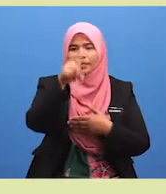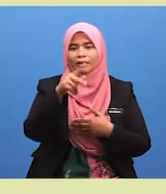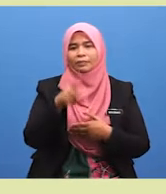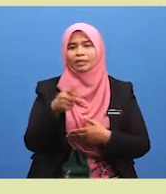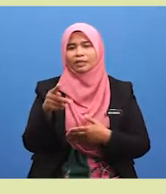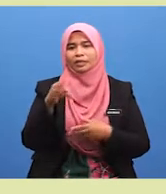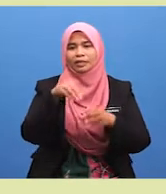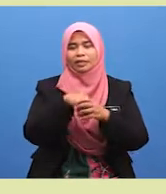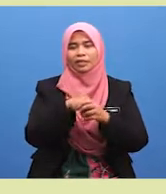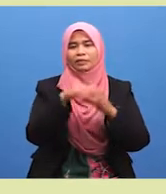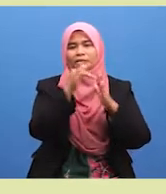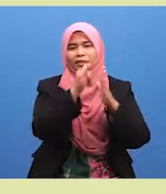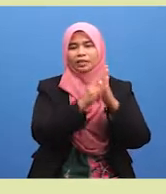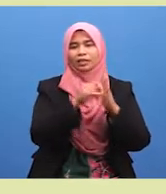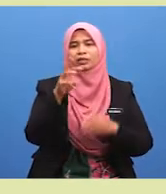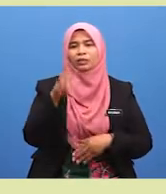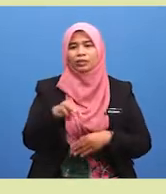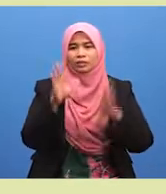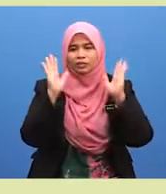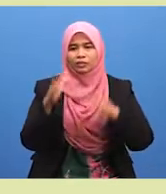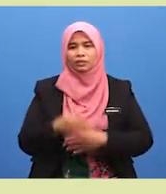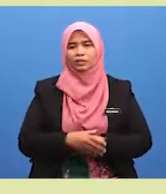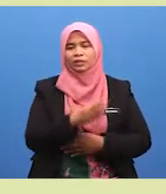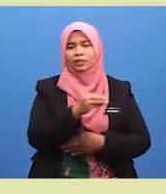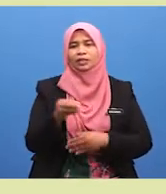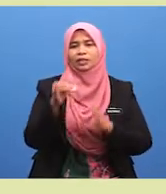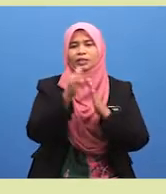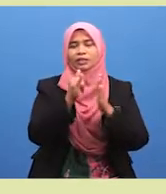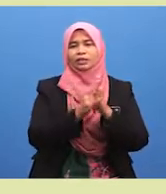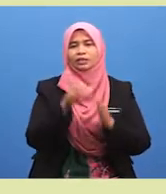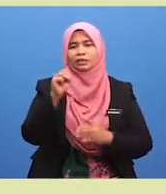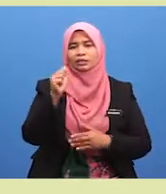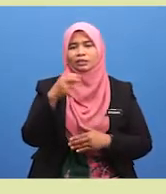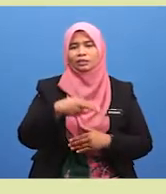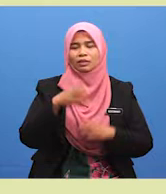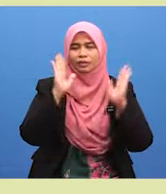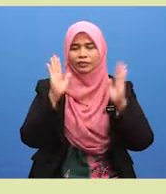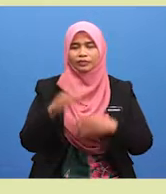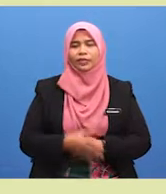apakah perkara dalam syarat wajib solat dan syarat sah-salat?